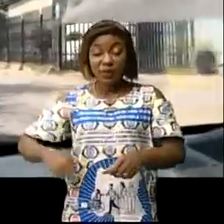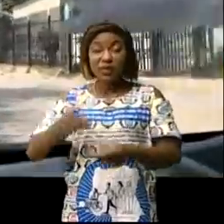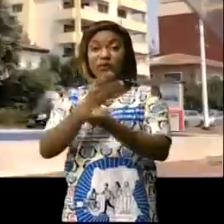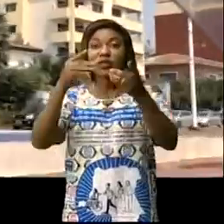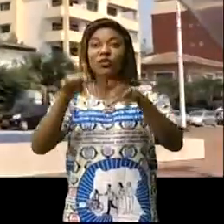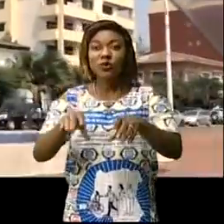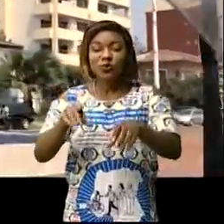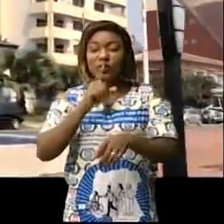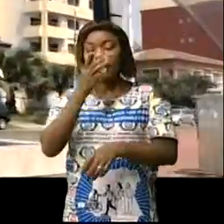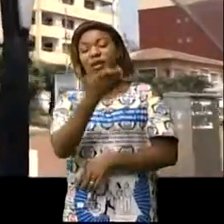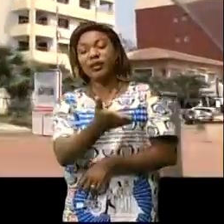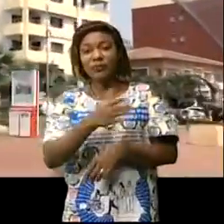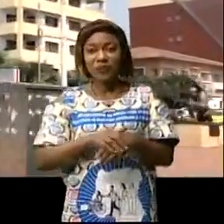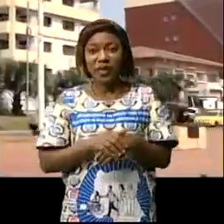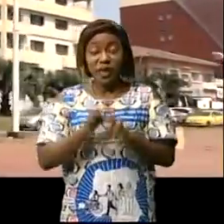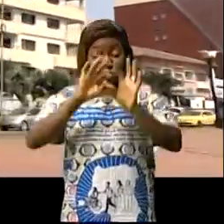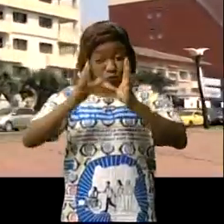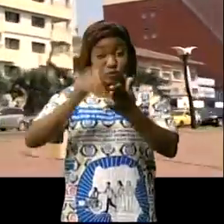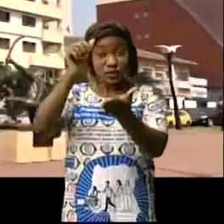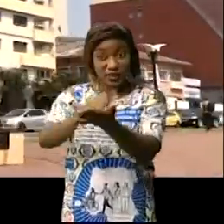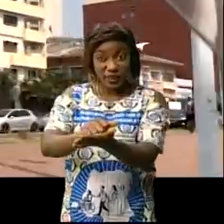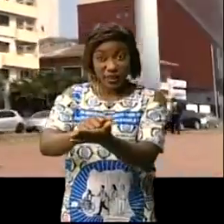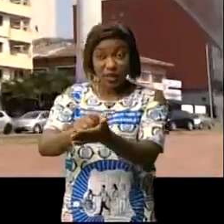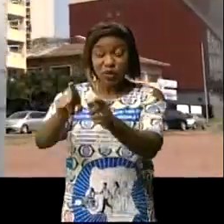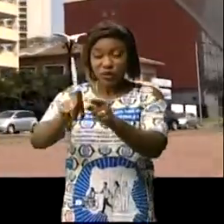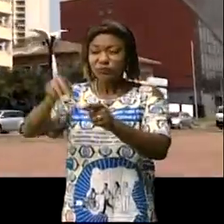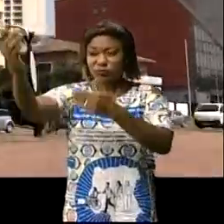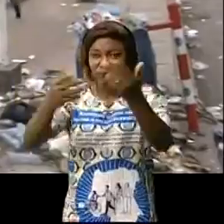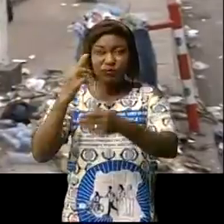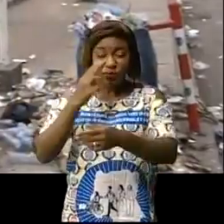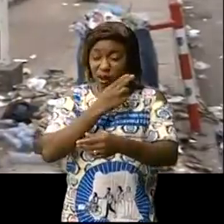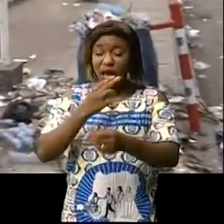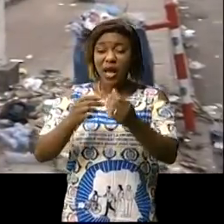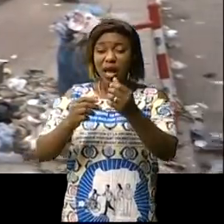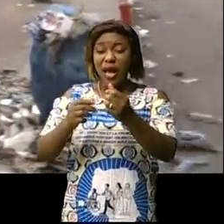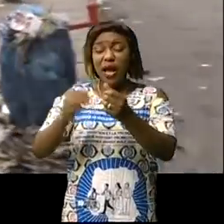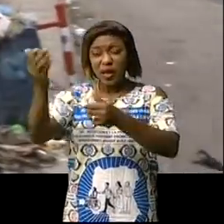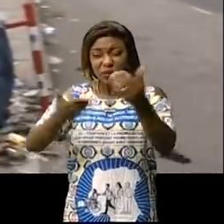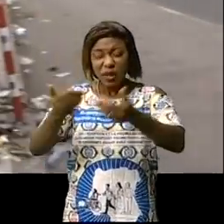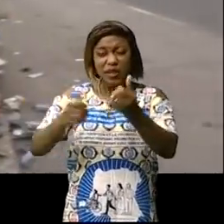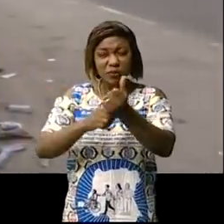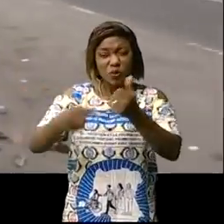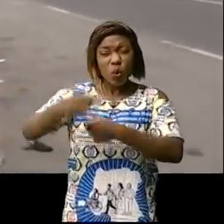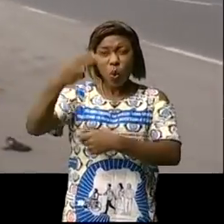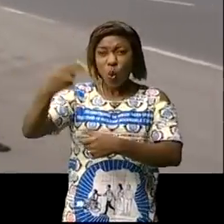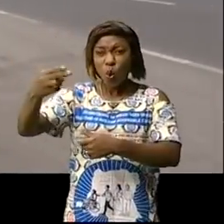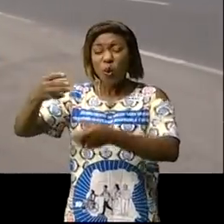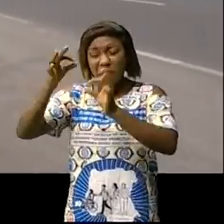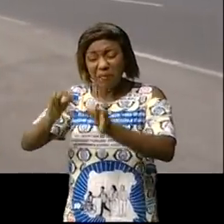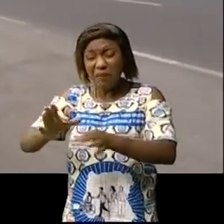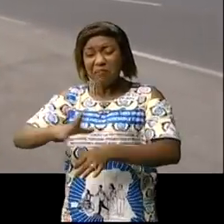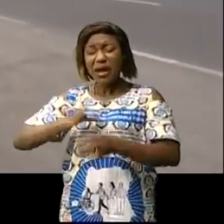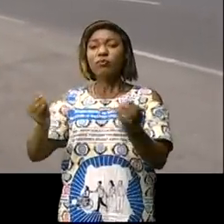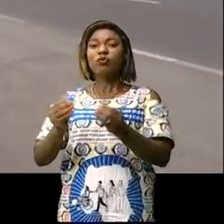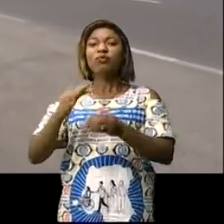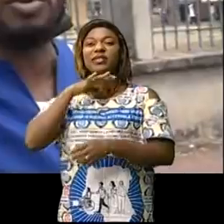du Congo toutes ces institutions et hôtels reçoivent les ordres des marques indignés par l'insalubrité de ces sites quelques passants se sont